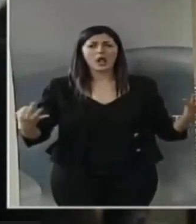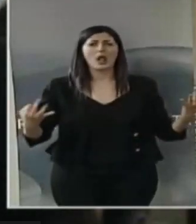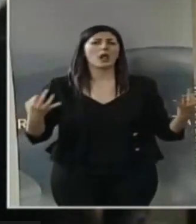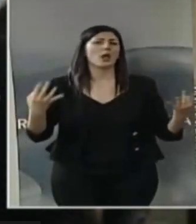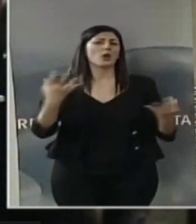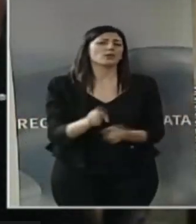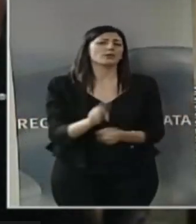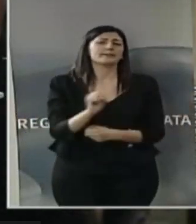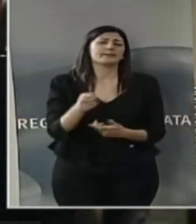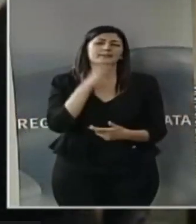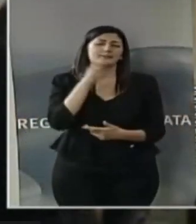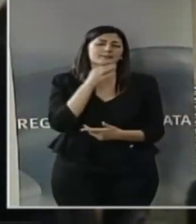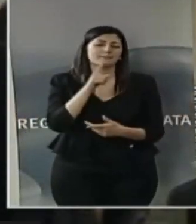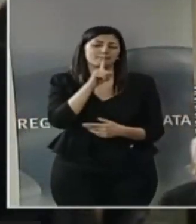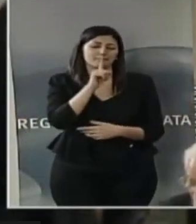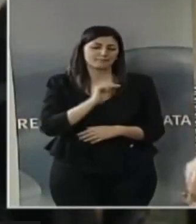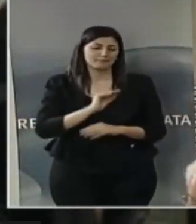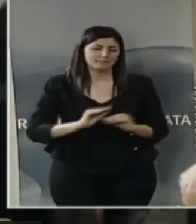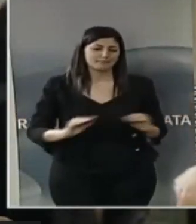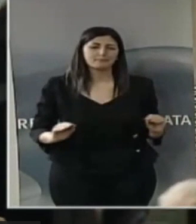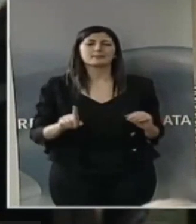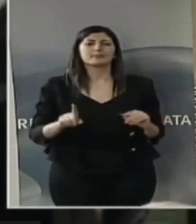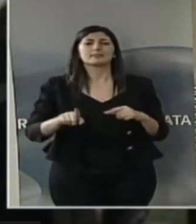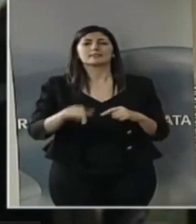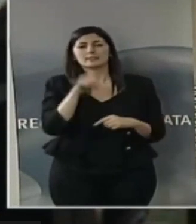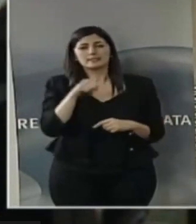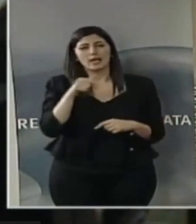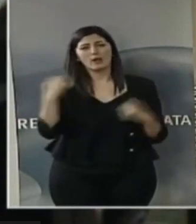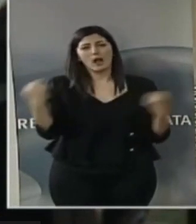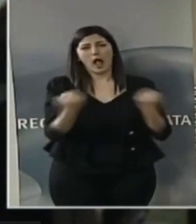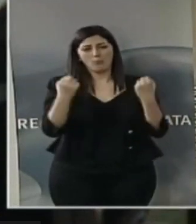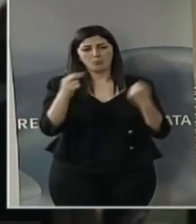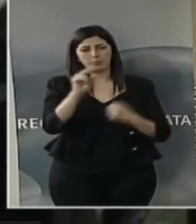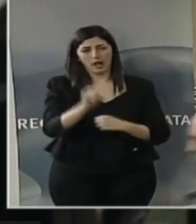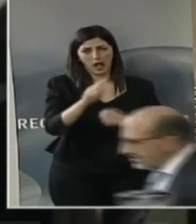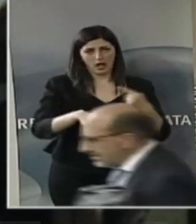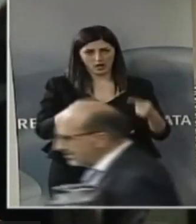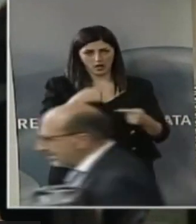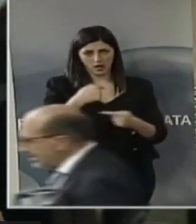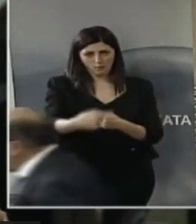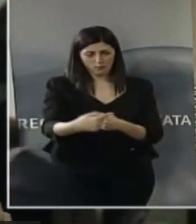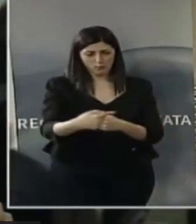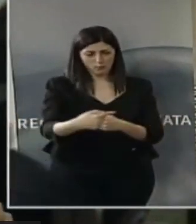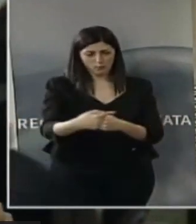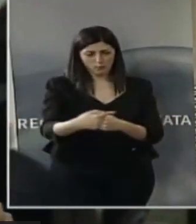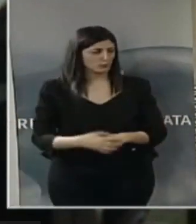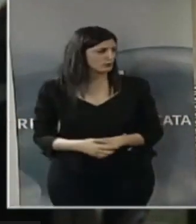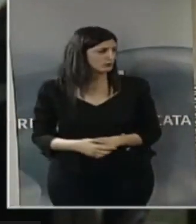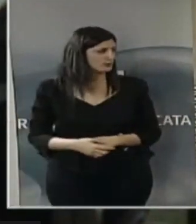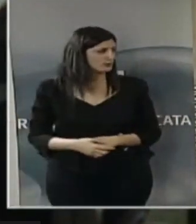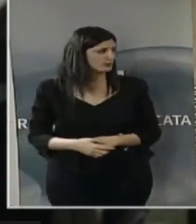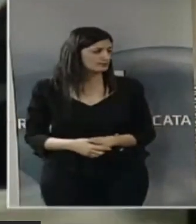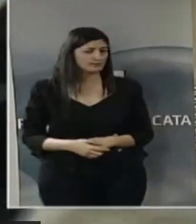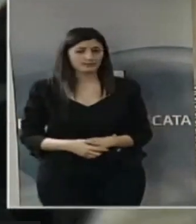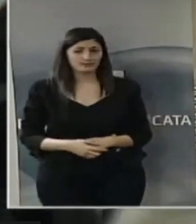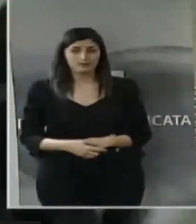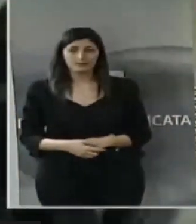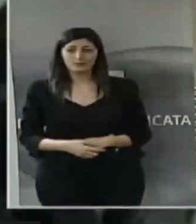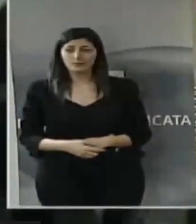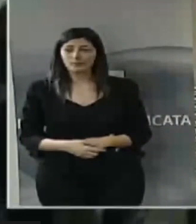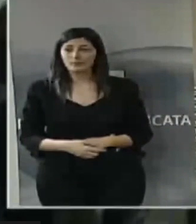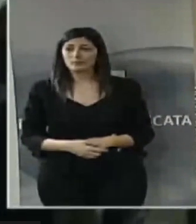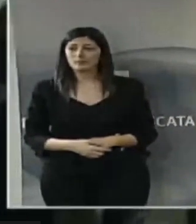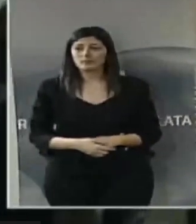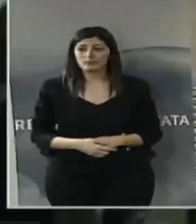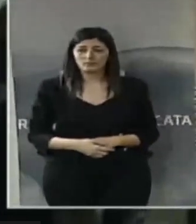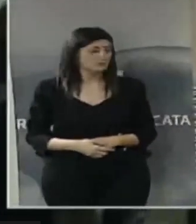una ragione. Servirà per la prossima campagna elettorale. Una cosa su cui avrebbe potuto lavorare l